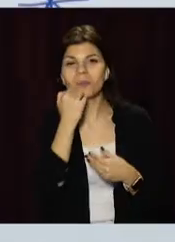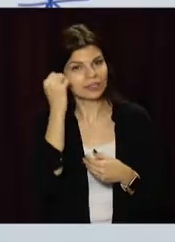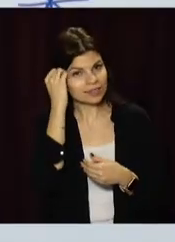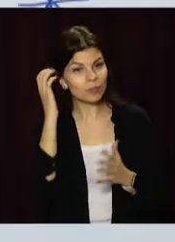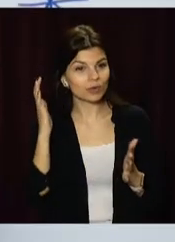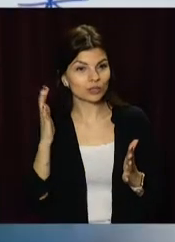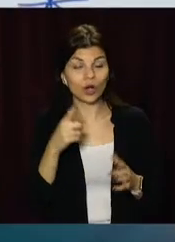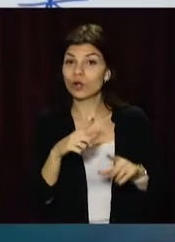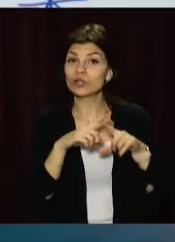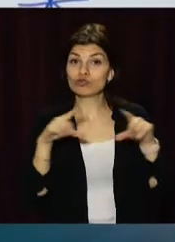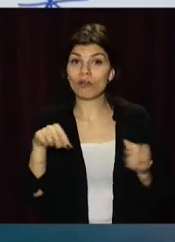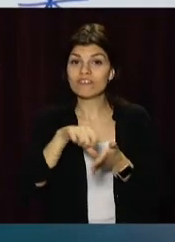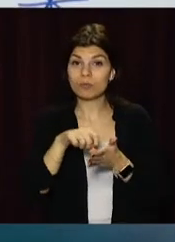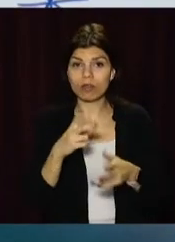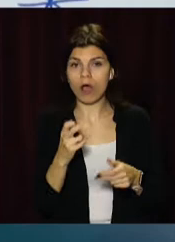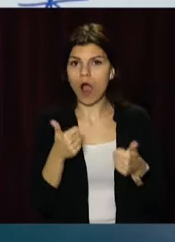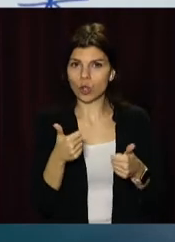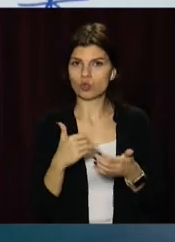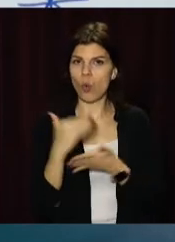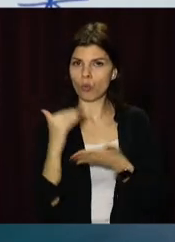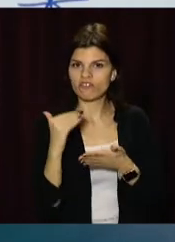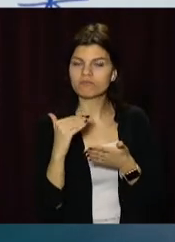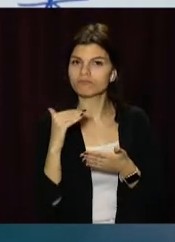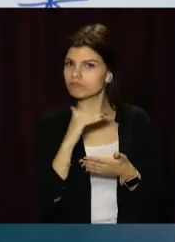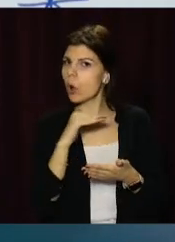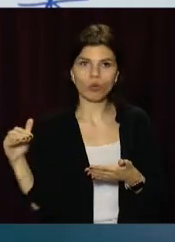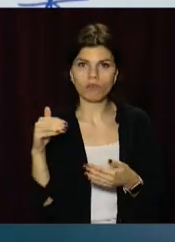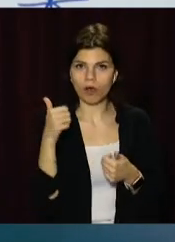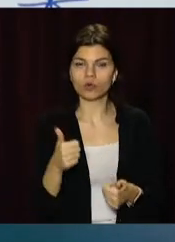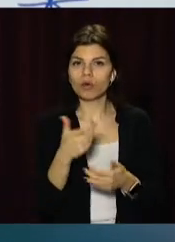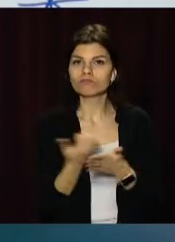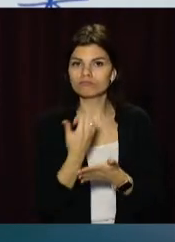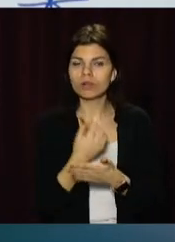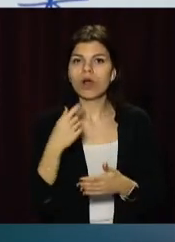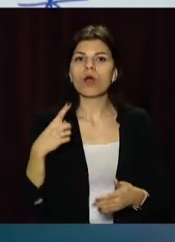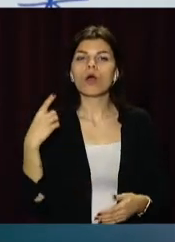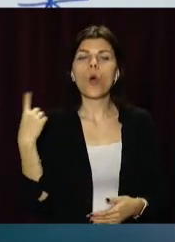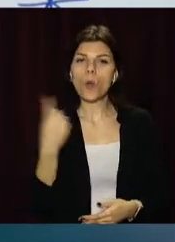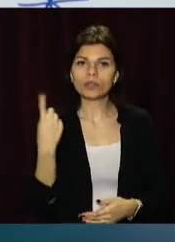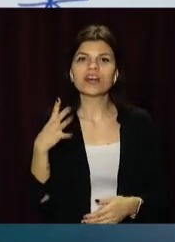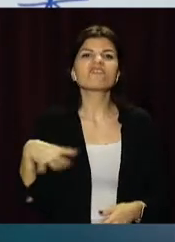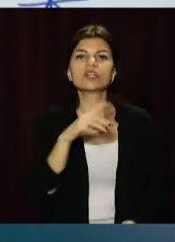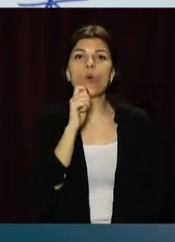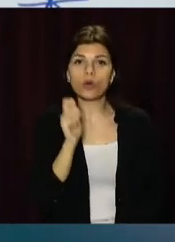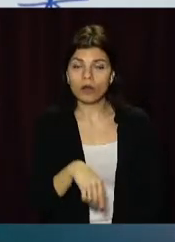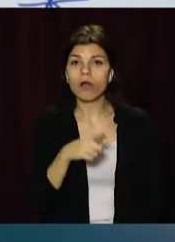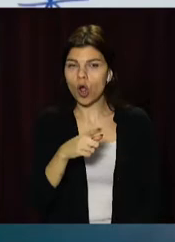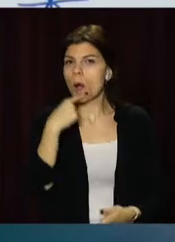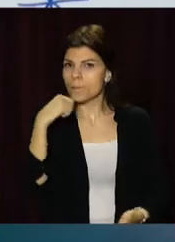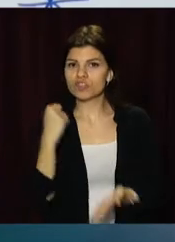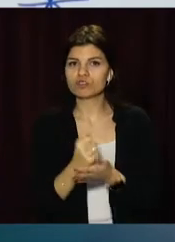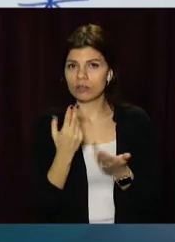Спортивна школа виступає на хорошому рівні, добивається успіху на обласних, всіх українських. Вона підтверджує те, що вона